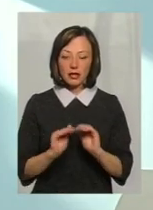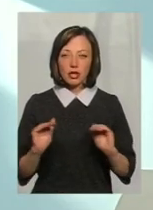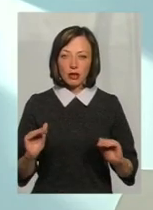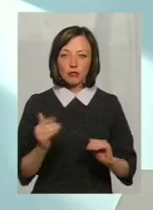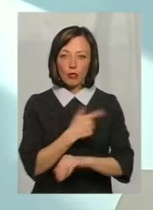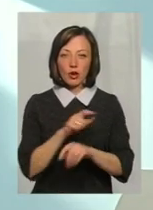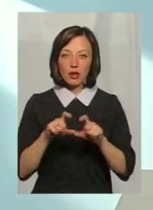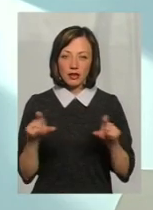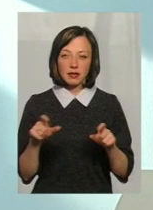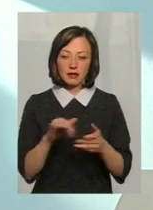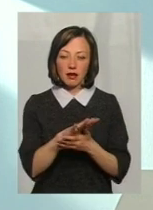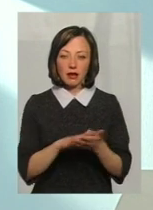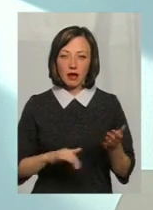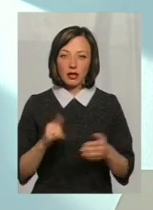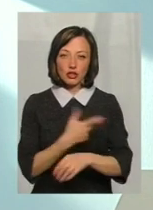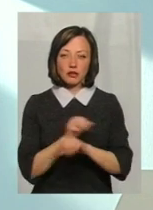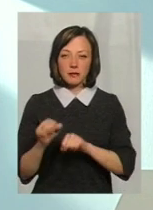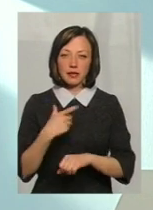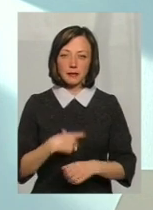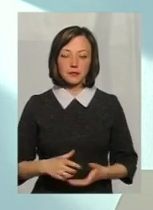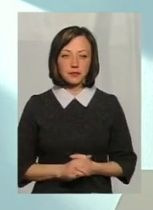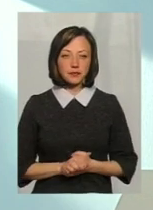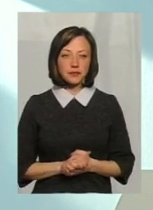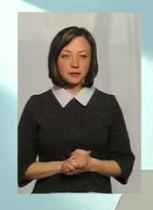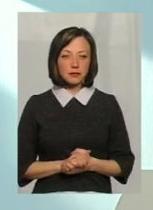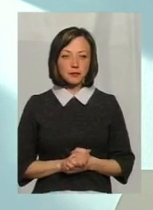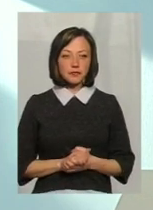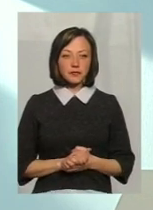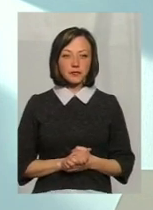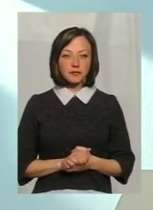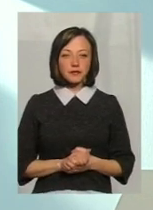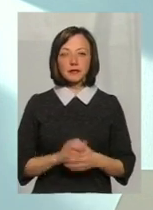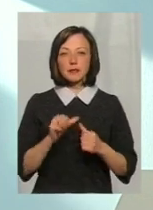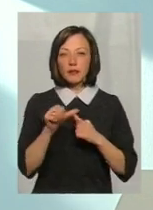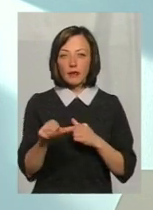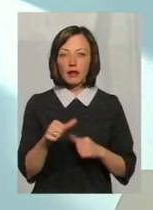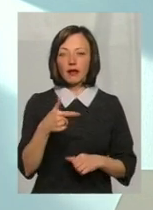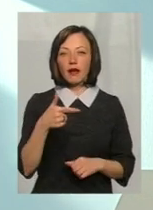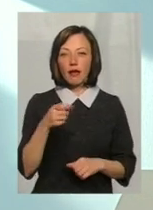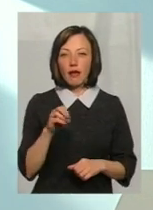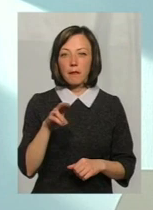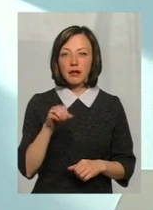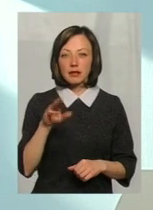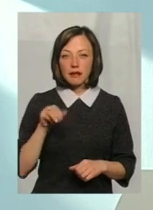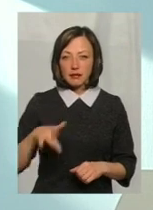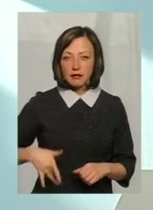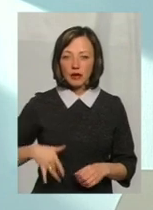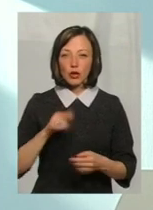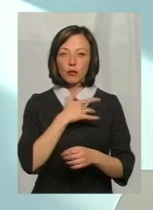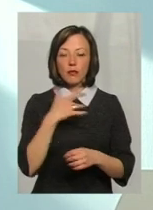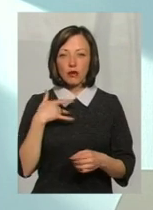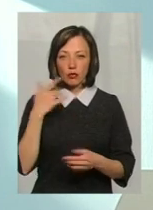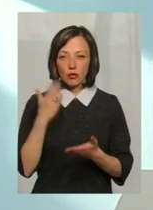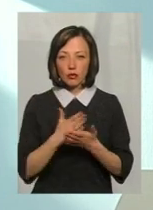поліклініки, стаціоналі, і так далі, і щепитися. І щепитися. Крім того, що і проти гепатита щеплюється, проти туберкульозу, всім